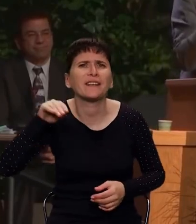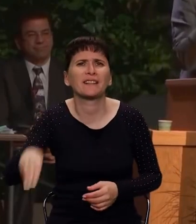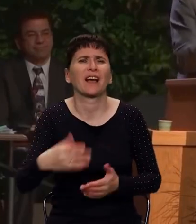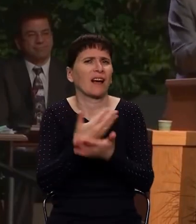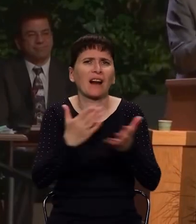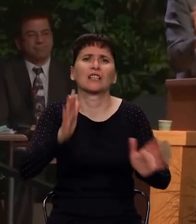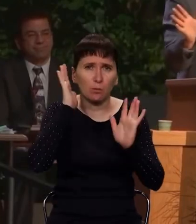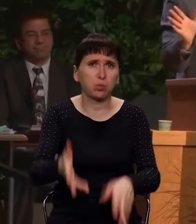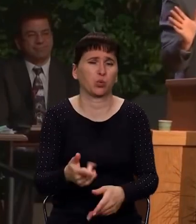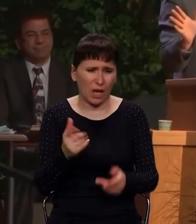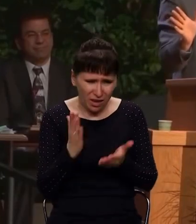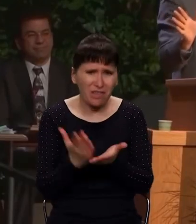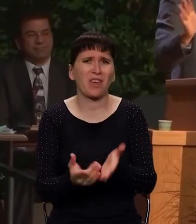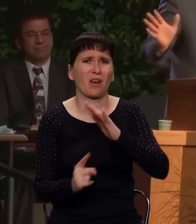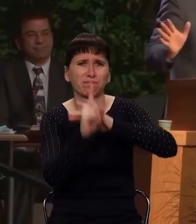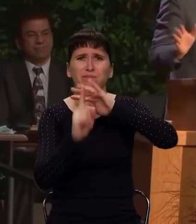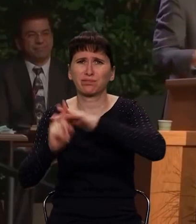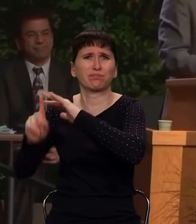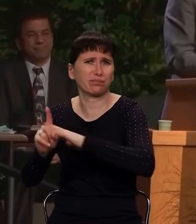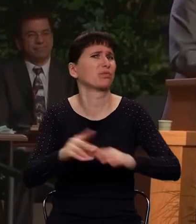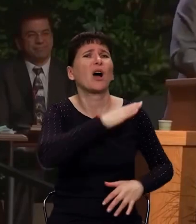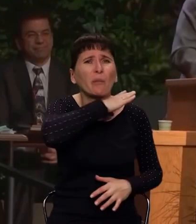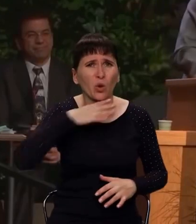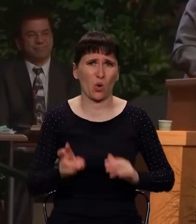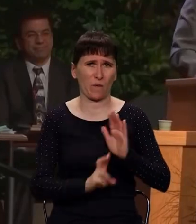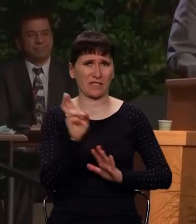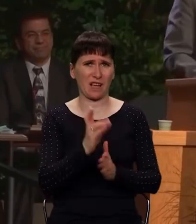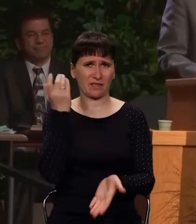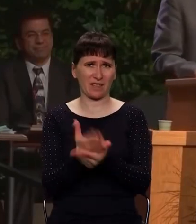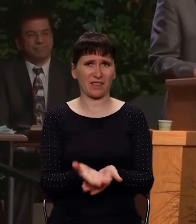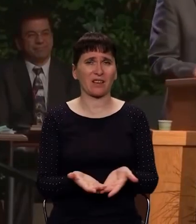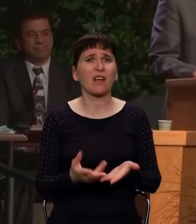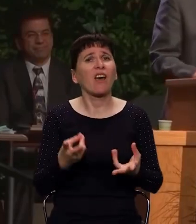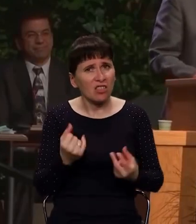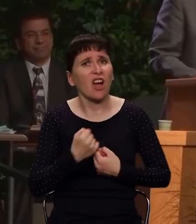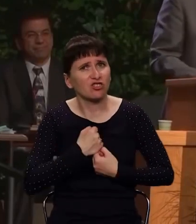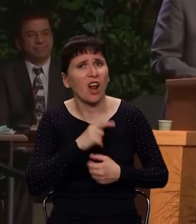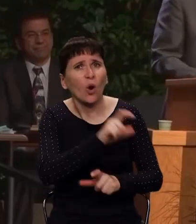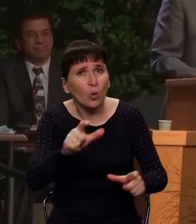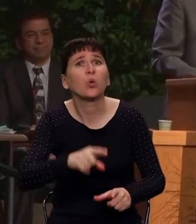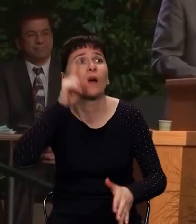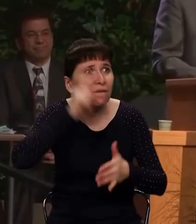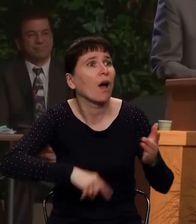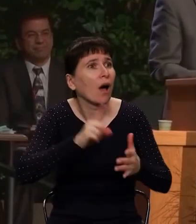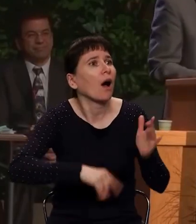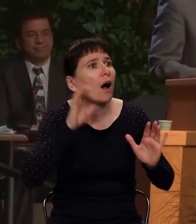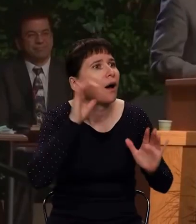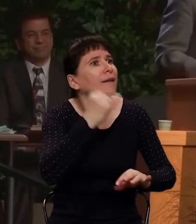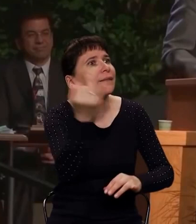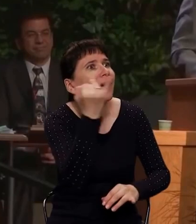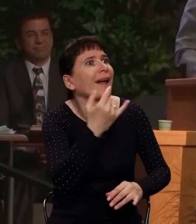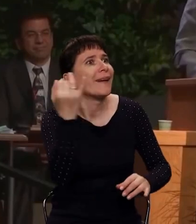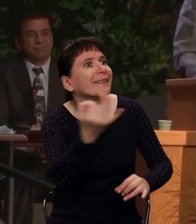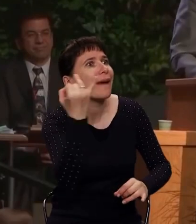угодно, придут они, они уже есть, их очень много, и что самое печальное, что люди верят им, легко ли держать,